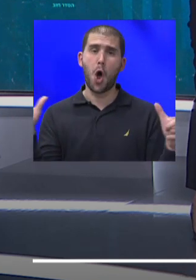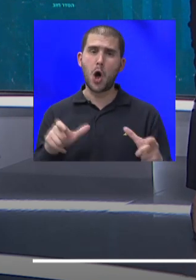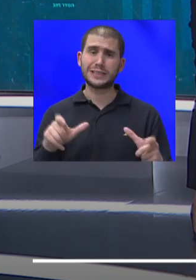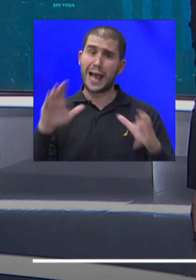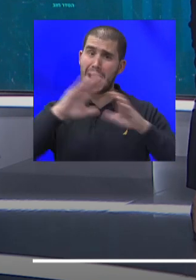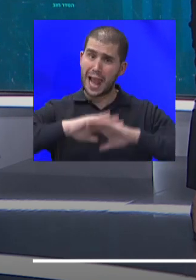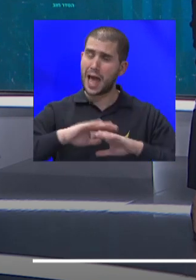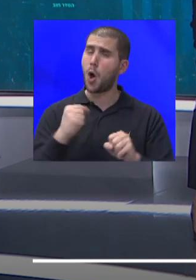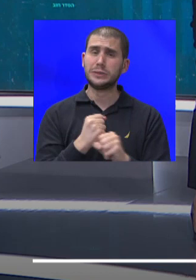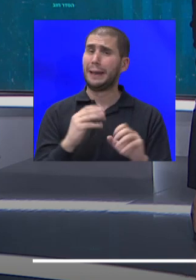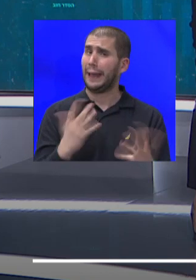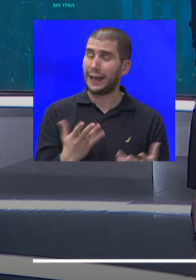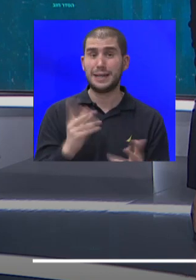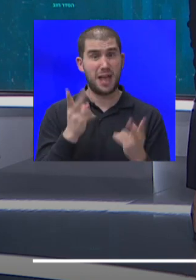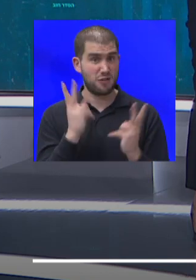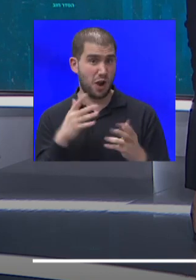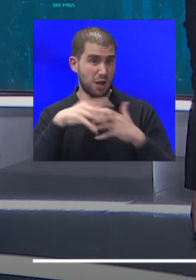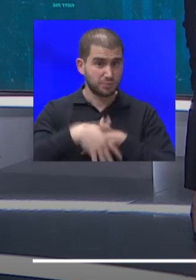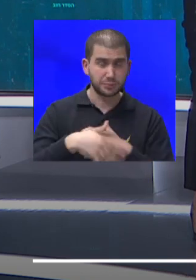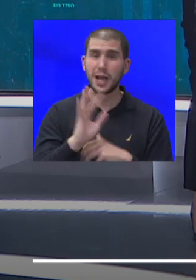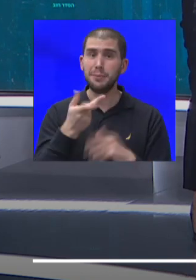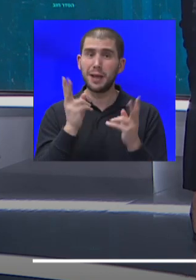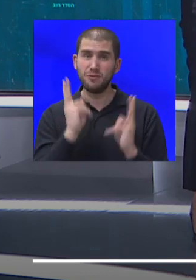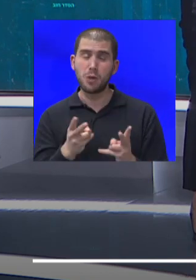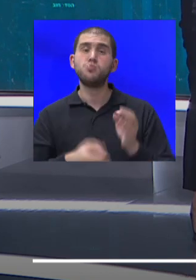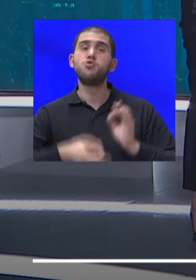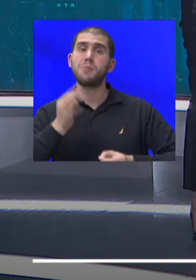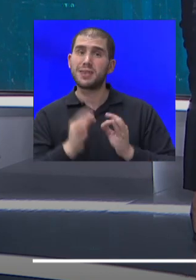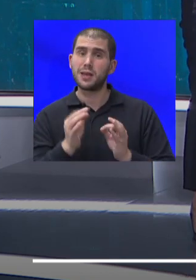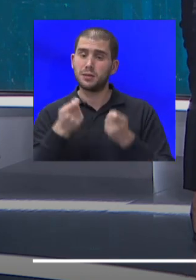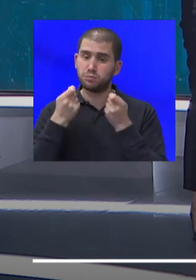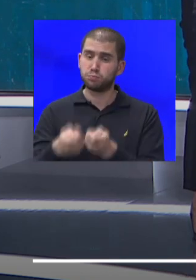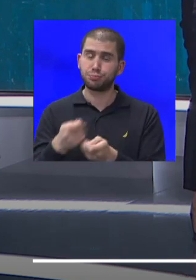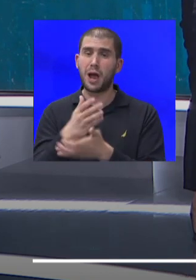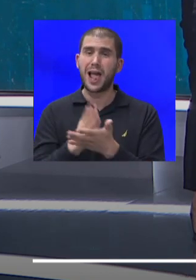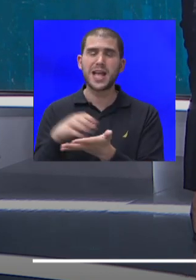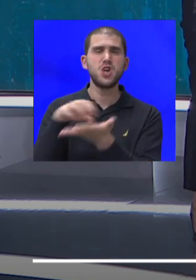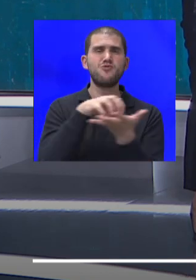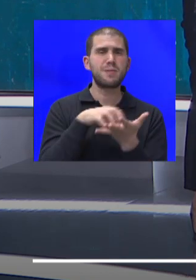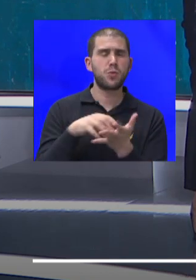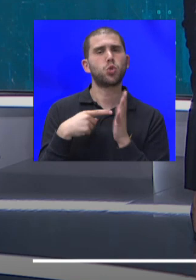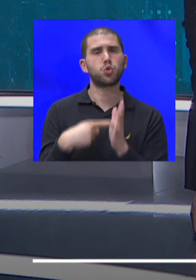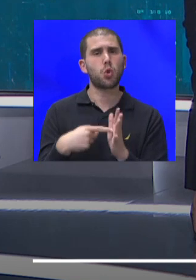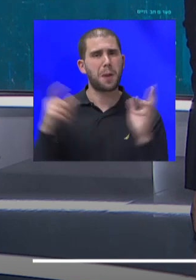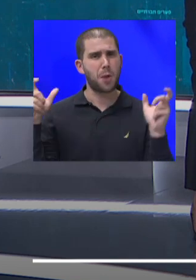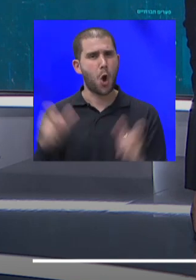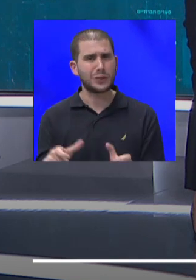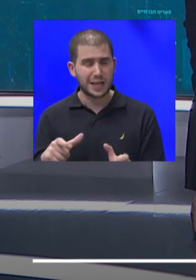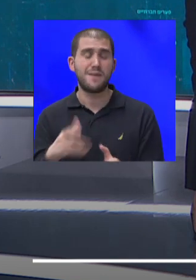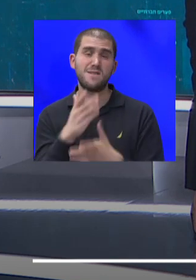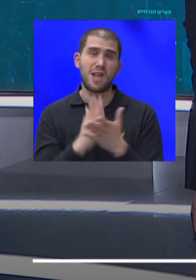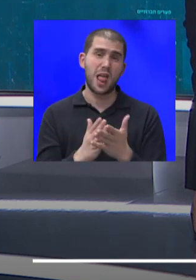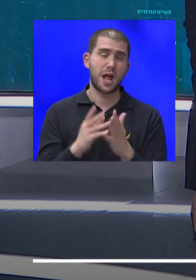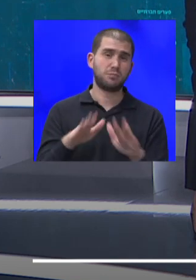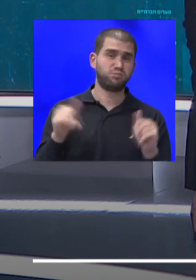האם זה אפקטיבי, האם אפשר מבחינה משפטית לחייב חלק מהישובים למשל בעוצר לילי וחלק לא, איך בדיוק אפשר